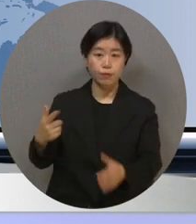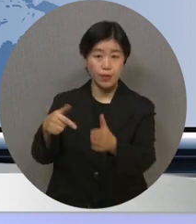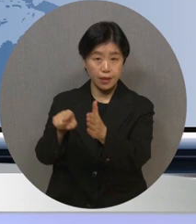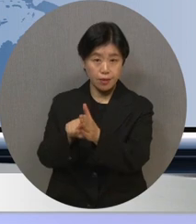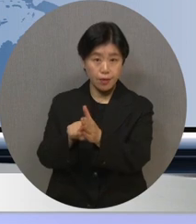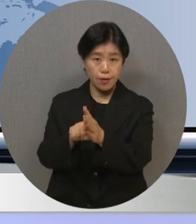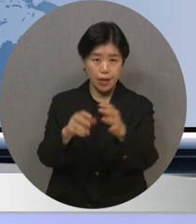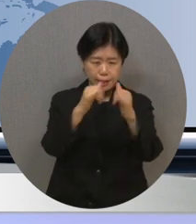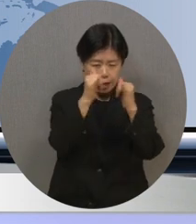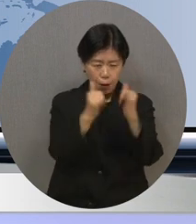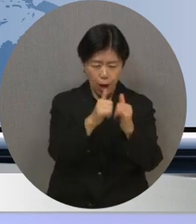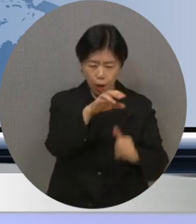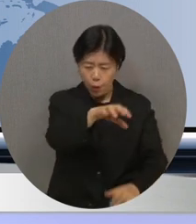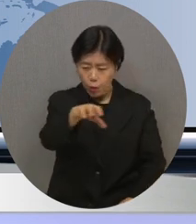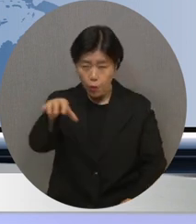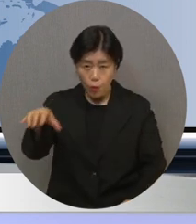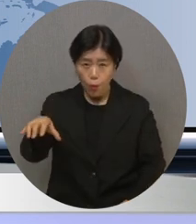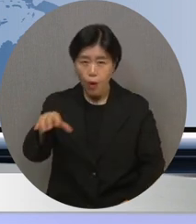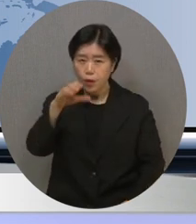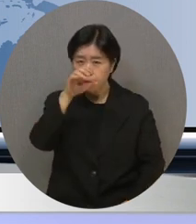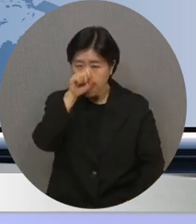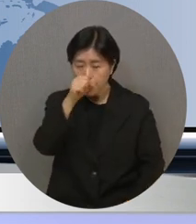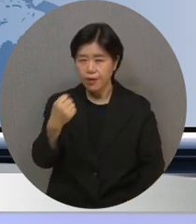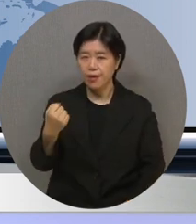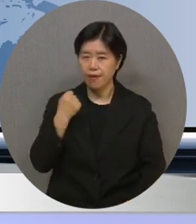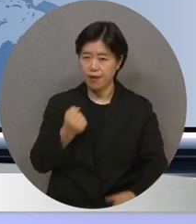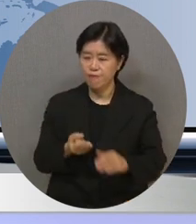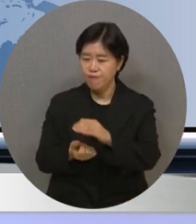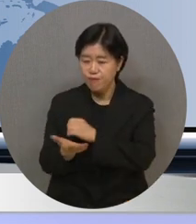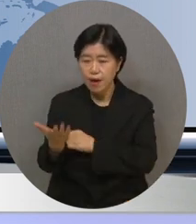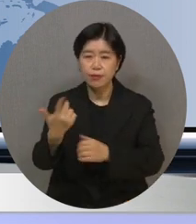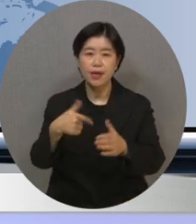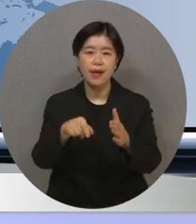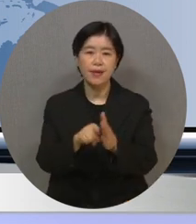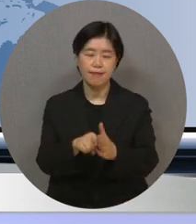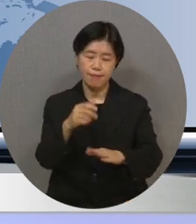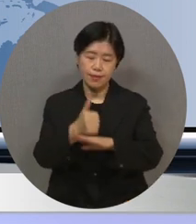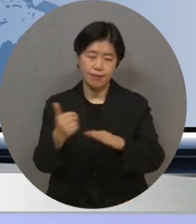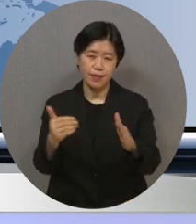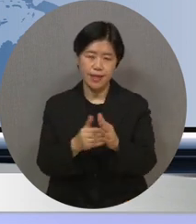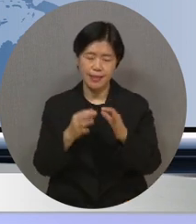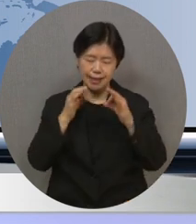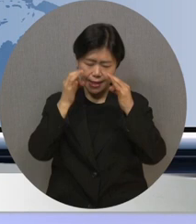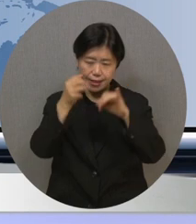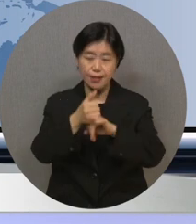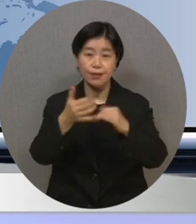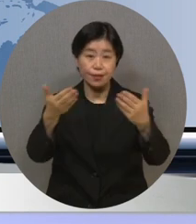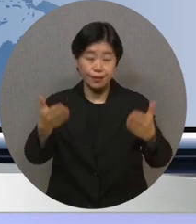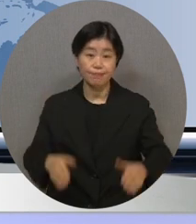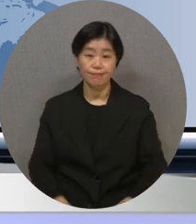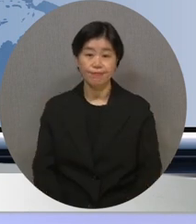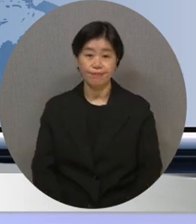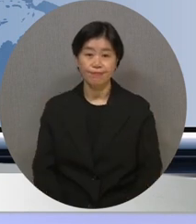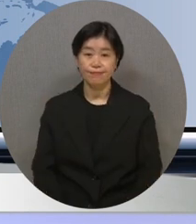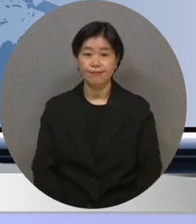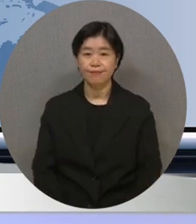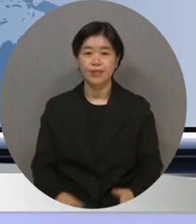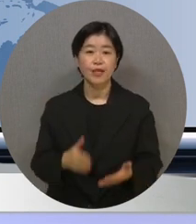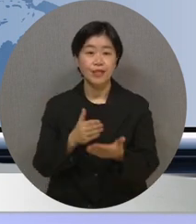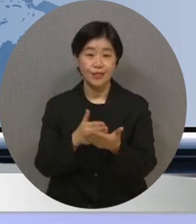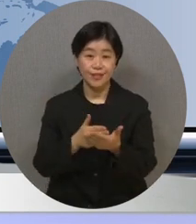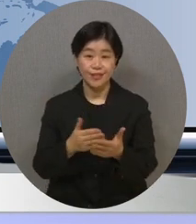사회에 곳곳 선한 영향력을 전하기 위해 끝까지 최선을 다하겠습니다. 이상으로 WBC